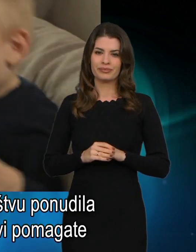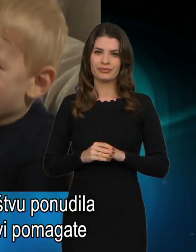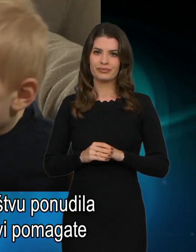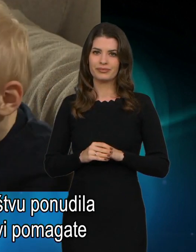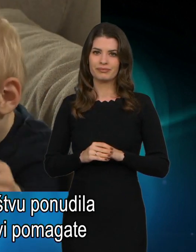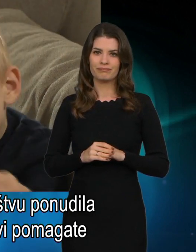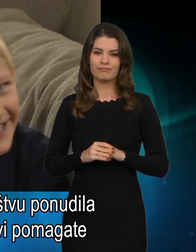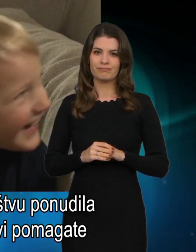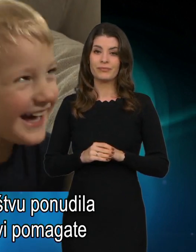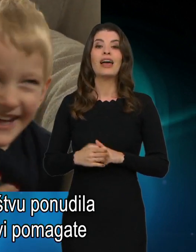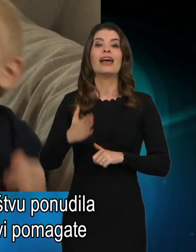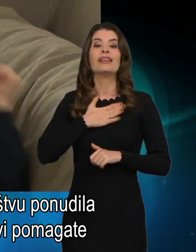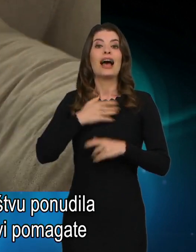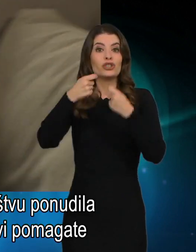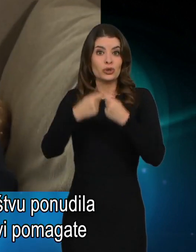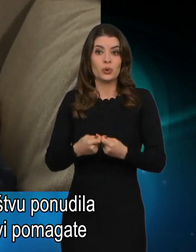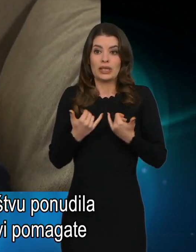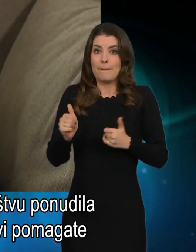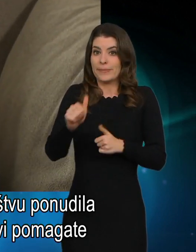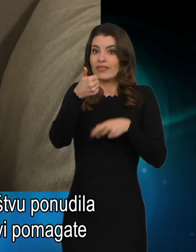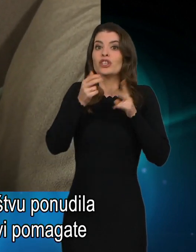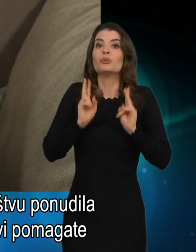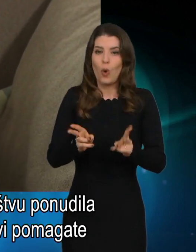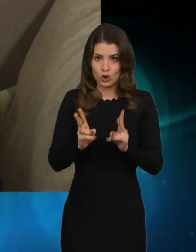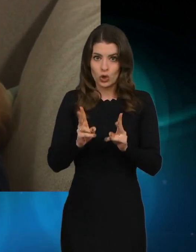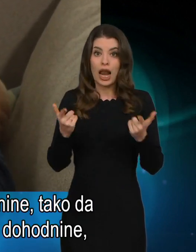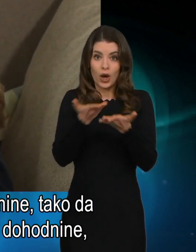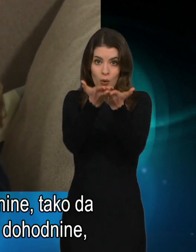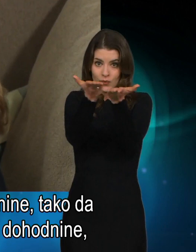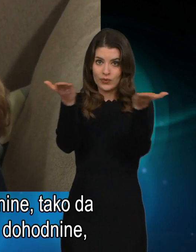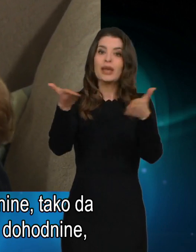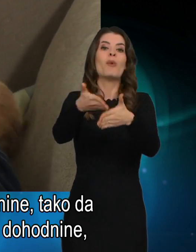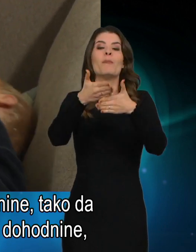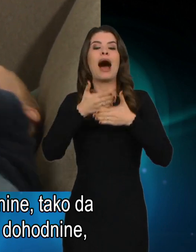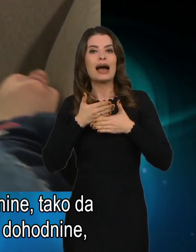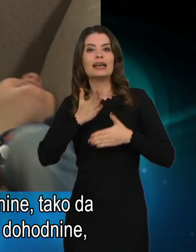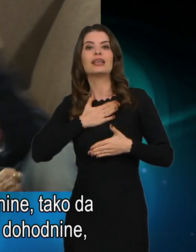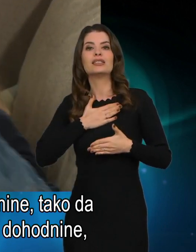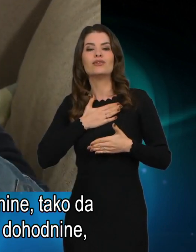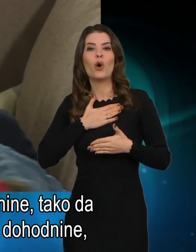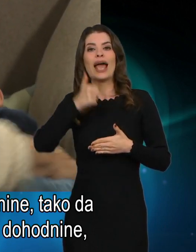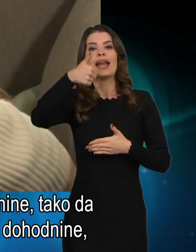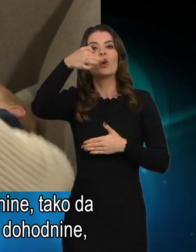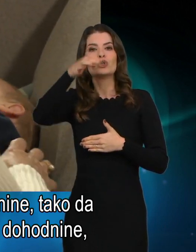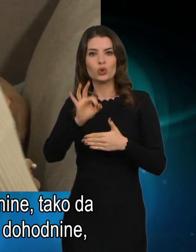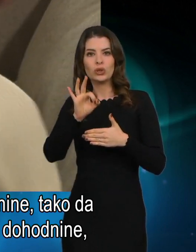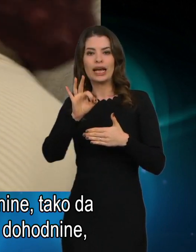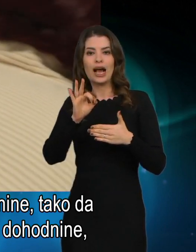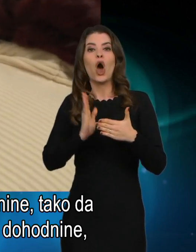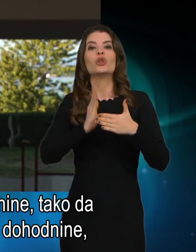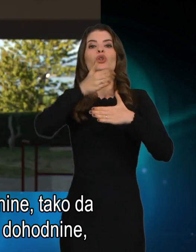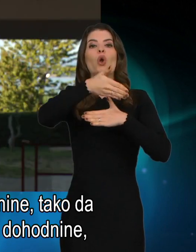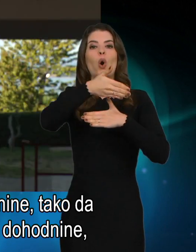Prvice je našemu društvu ponudila tudi priložnost, da vsi vi pomagate z donacijo svoje dohodnine, tako da lahko 1